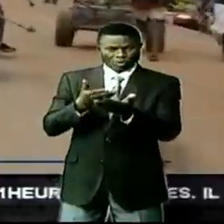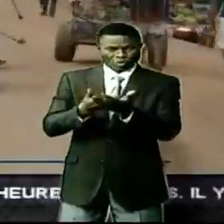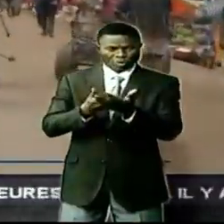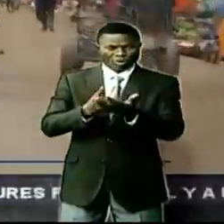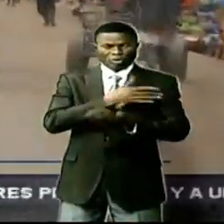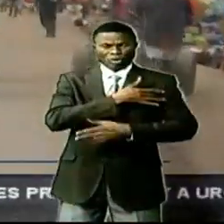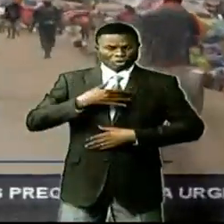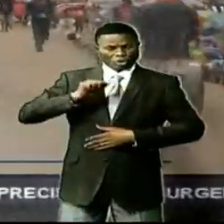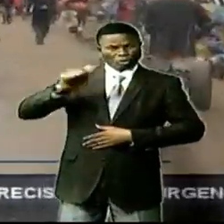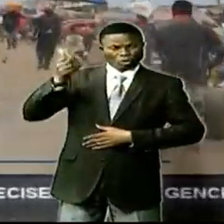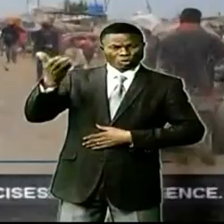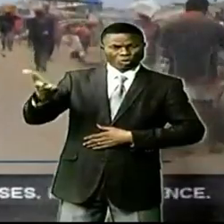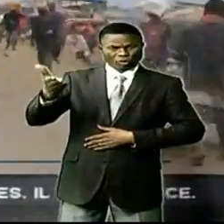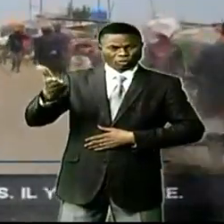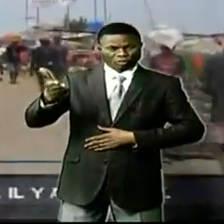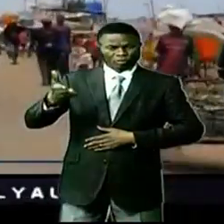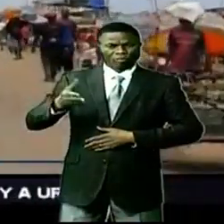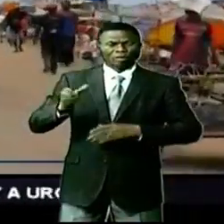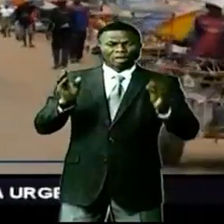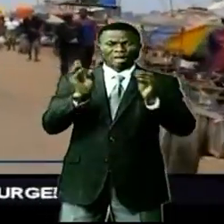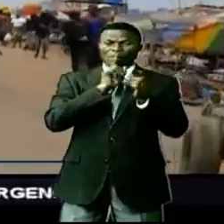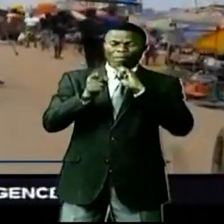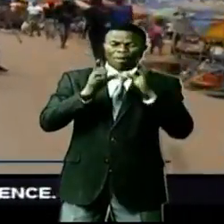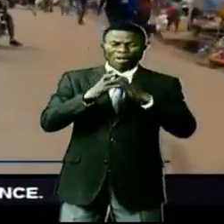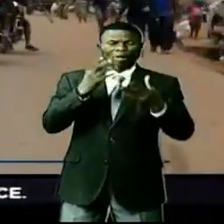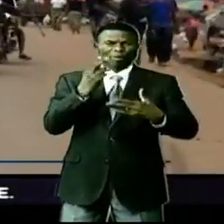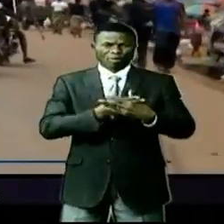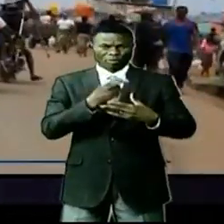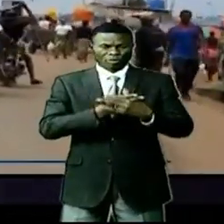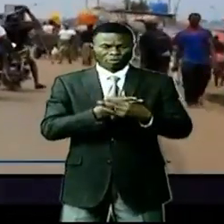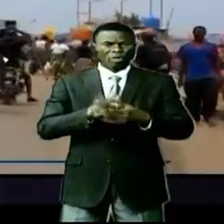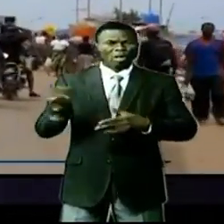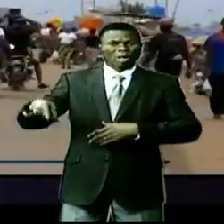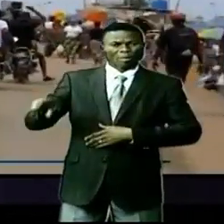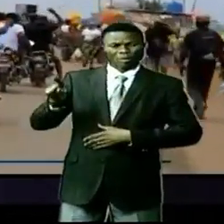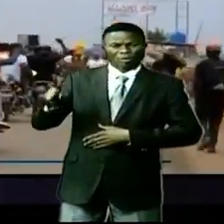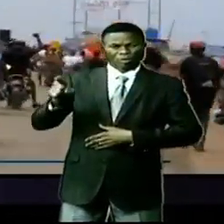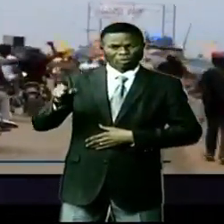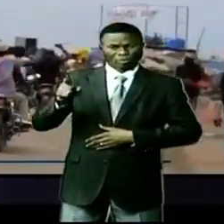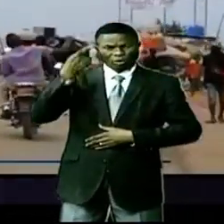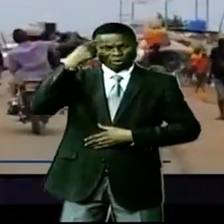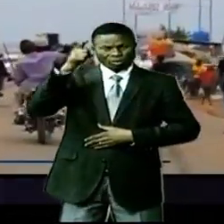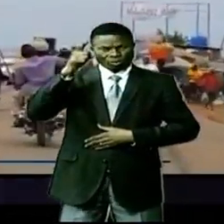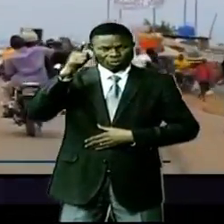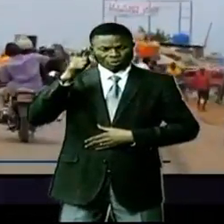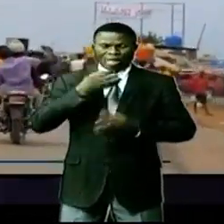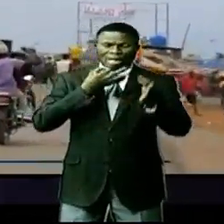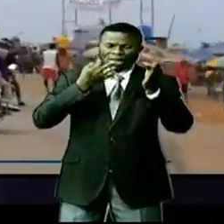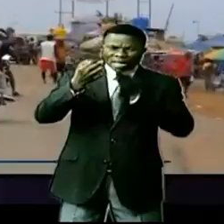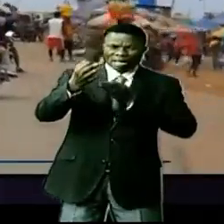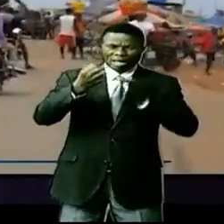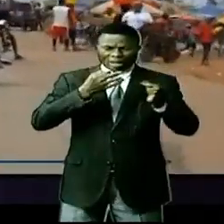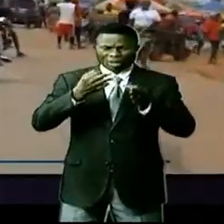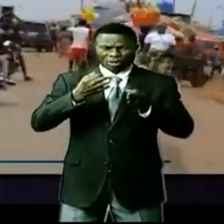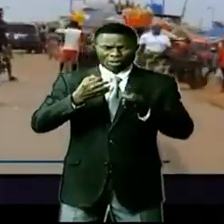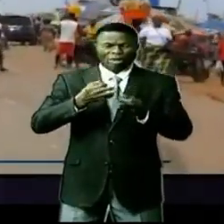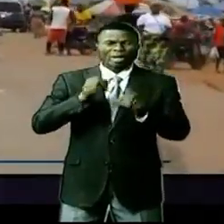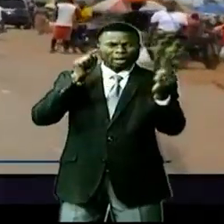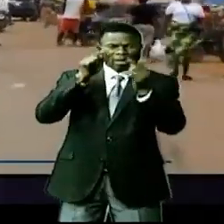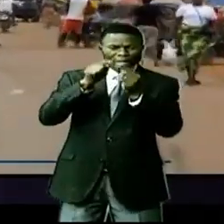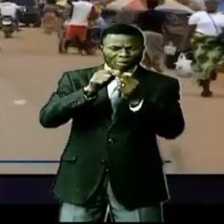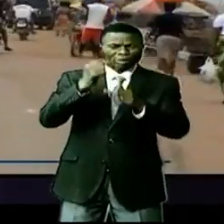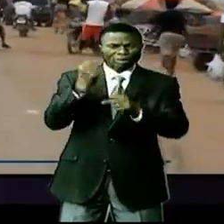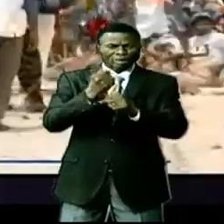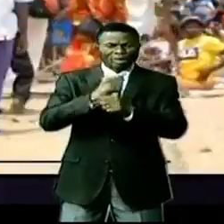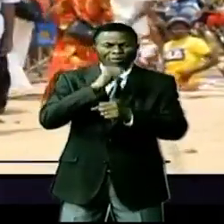porte son nom, a conféré avec les personnes vulnérables de cette province. C'était pour leur expliquer non seulement l'objet de sa